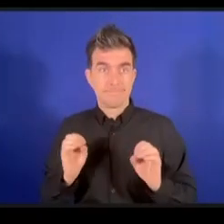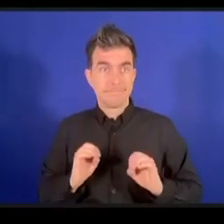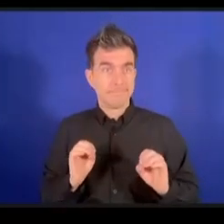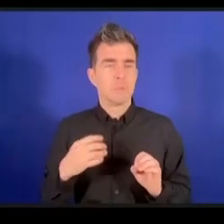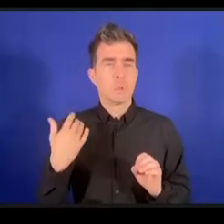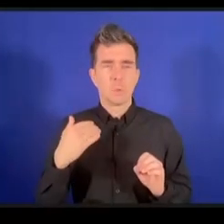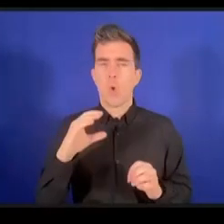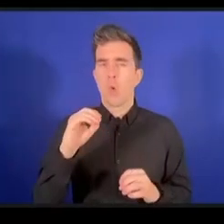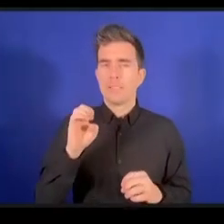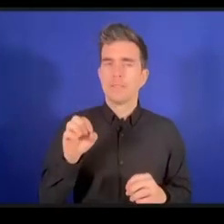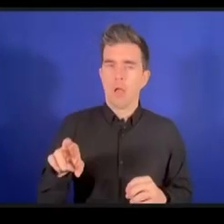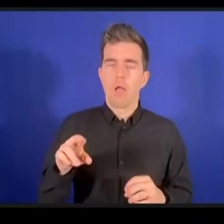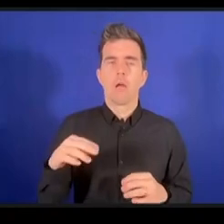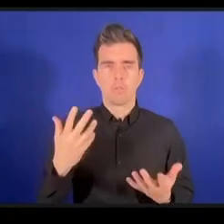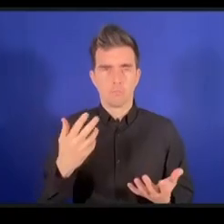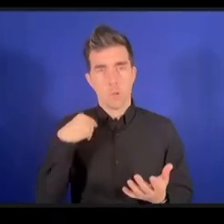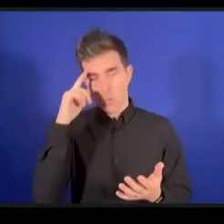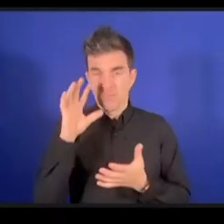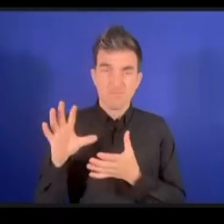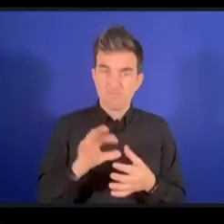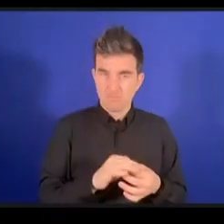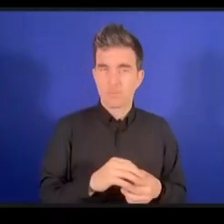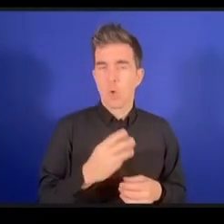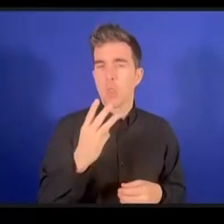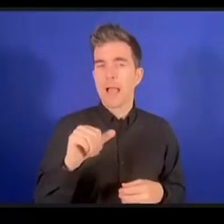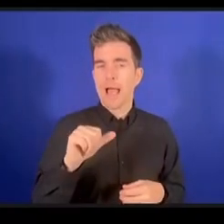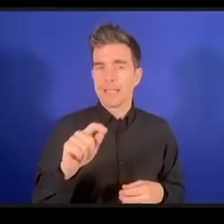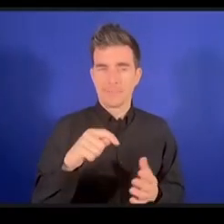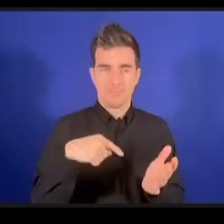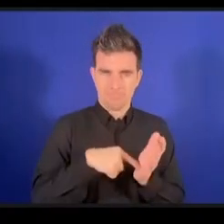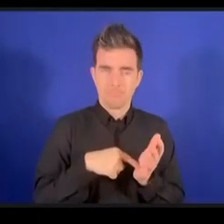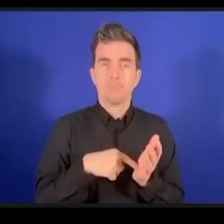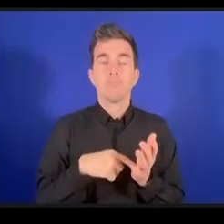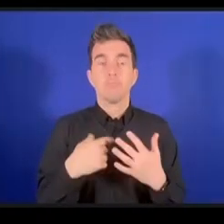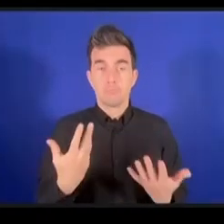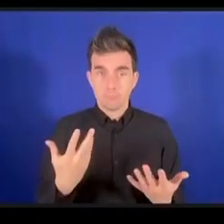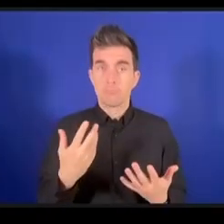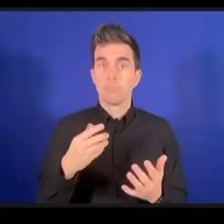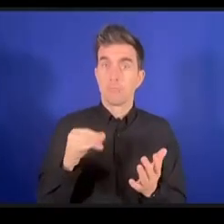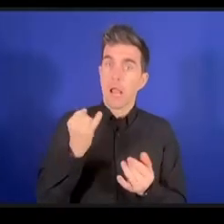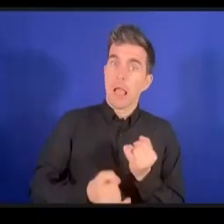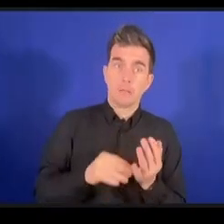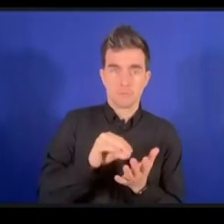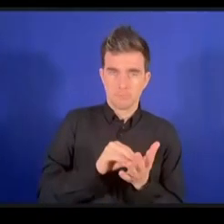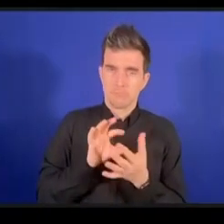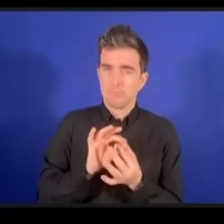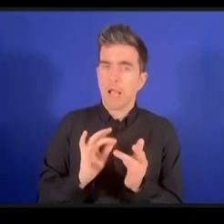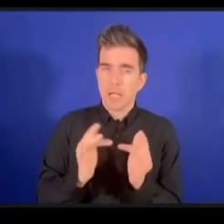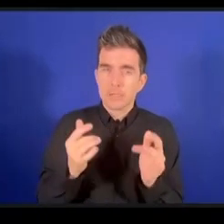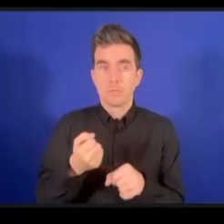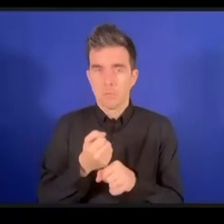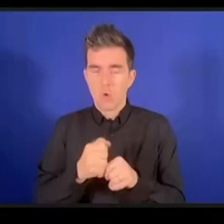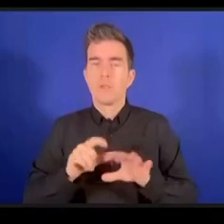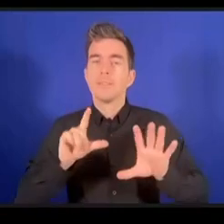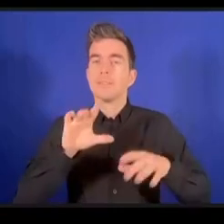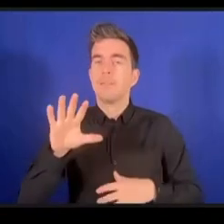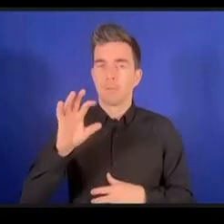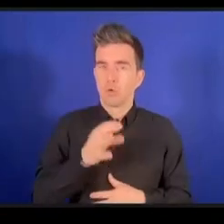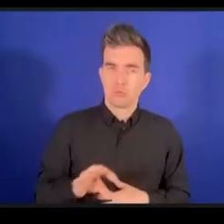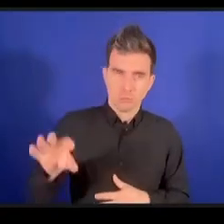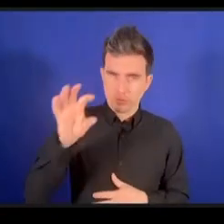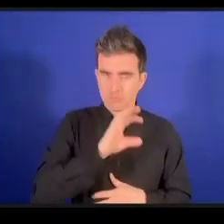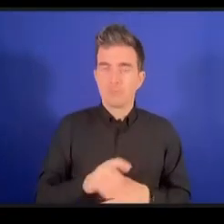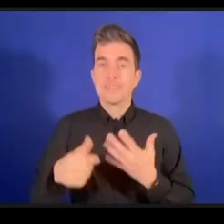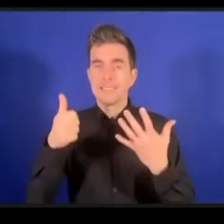75 بلدا في 6 قارات ونحن